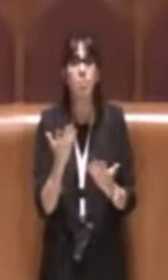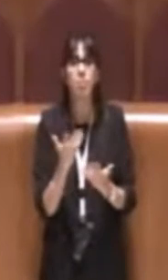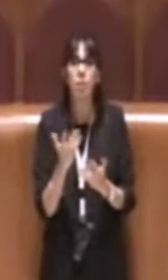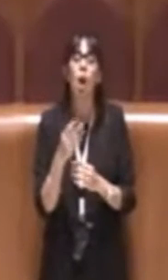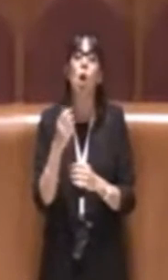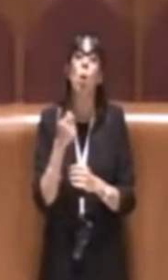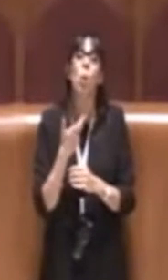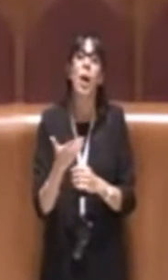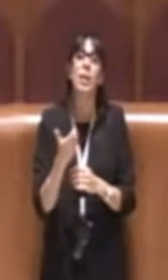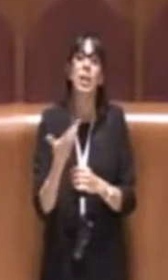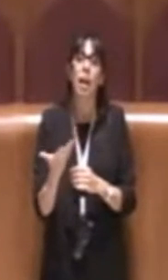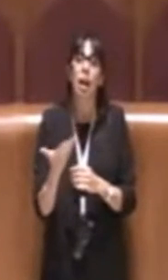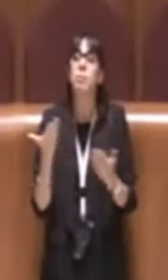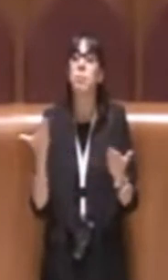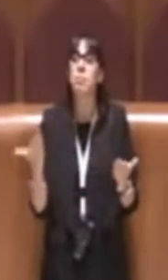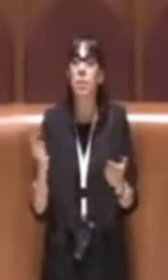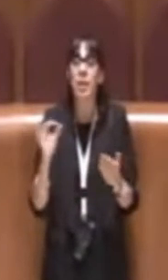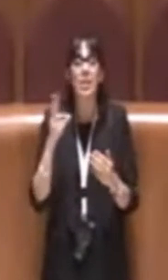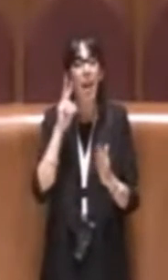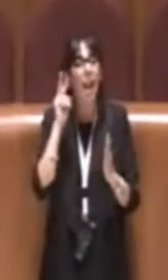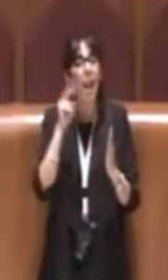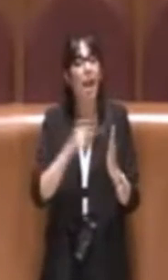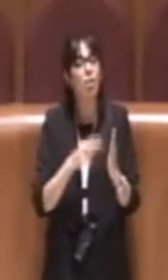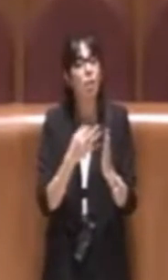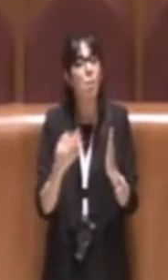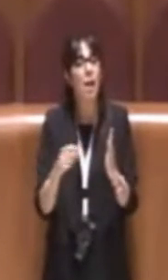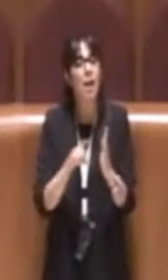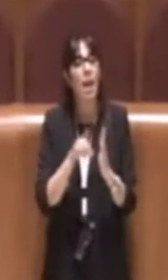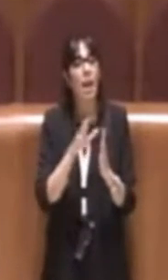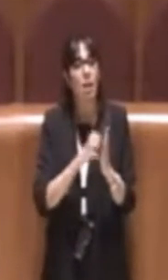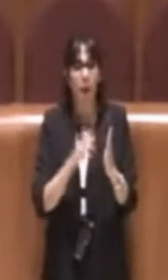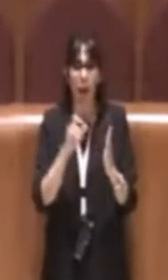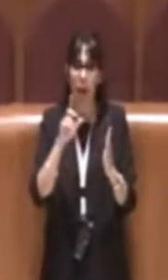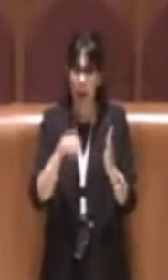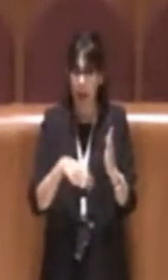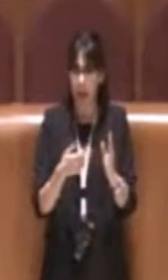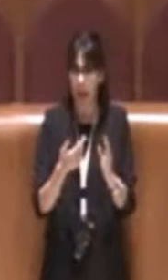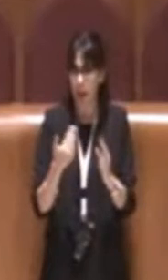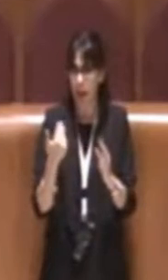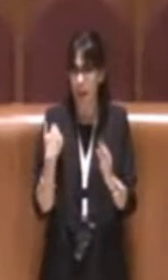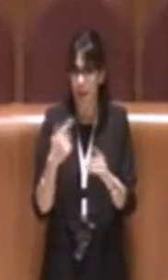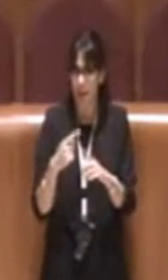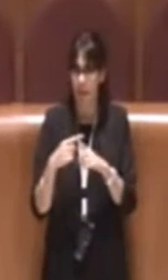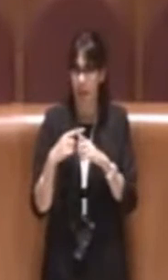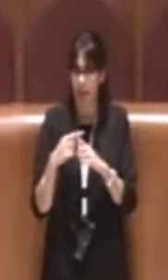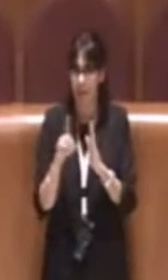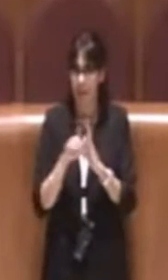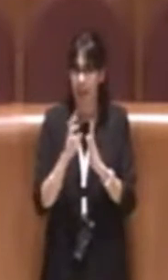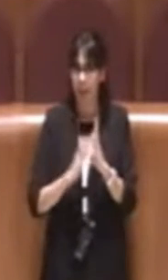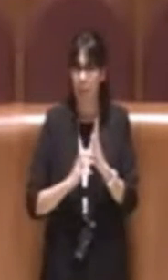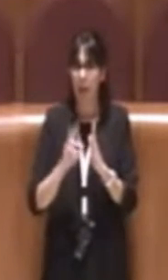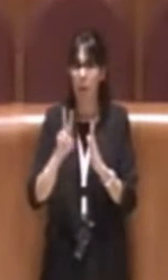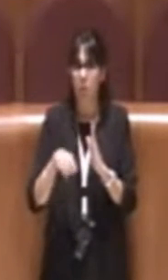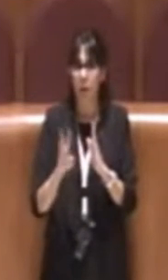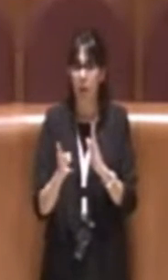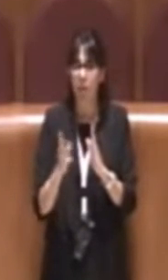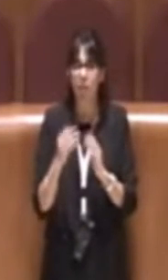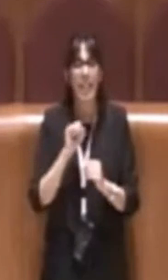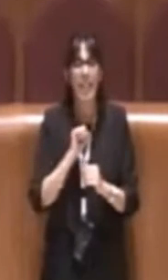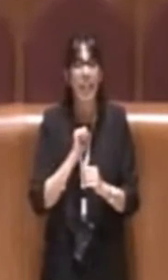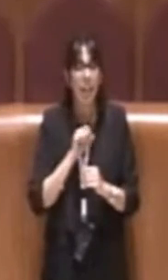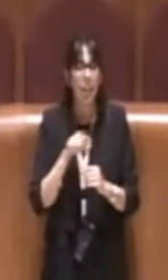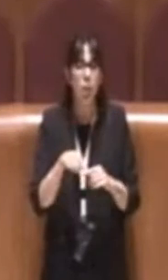la delibera, è anche la delibera precedente del 2014 e credo che in commissione avessimo citato anche una